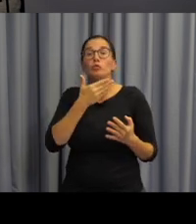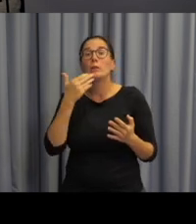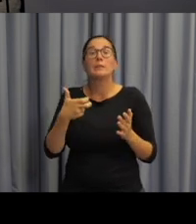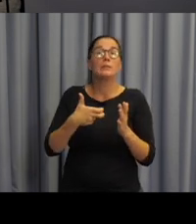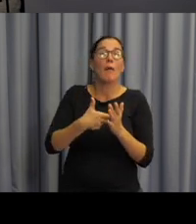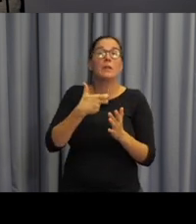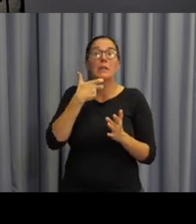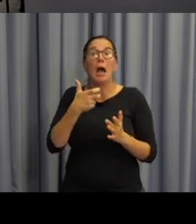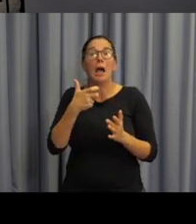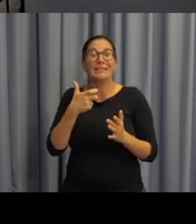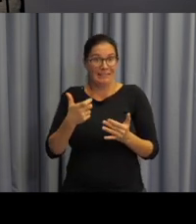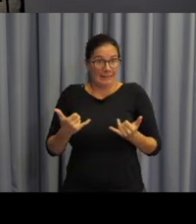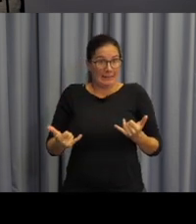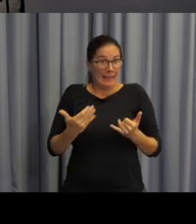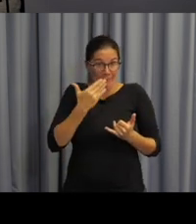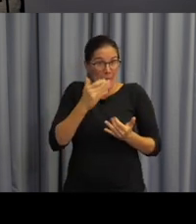momentálně